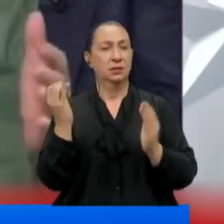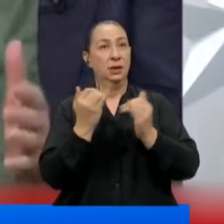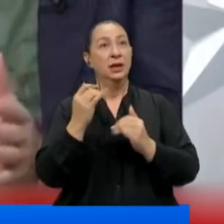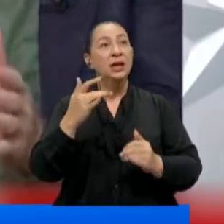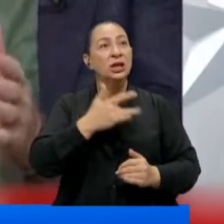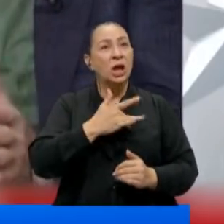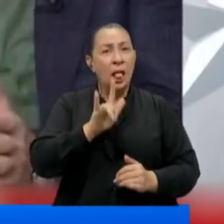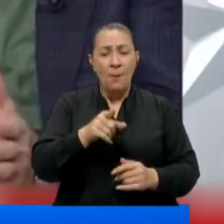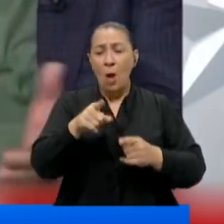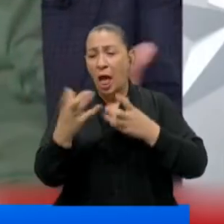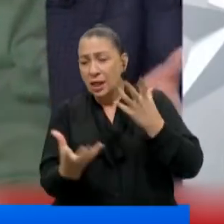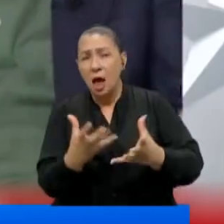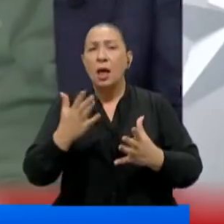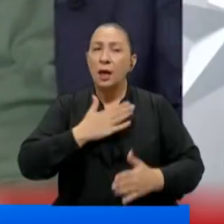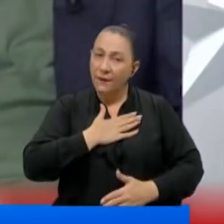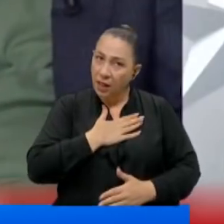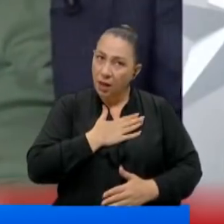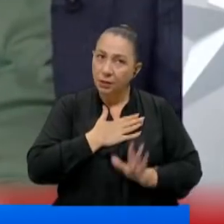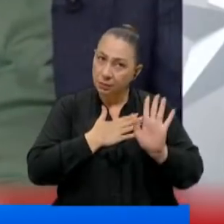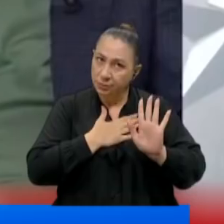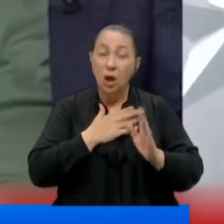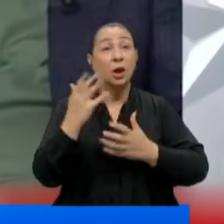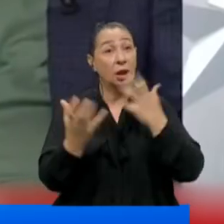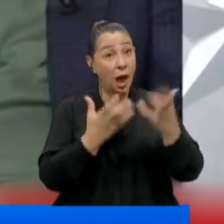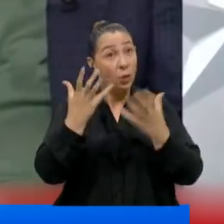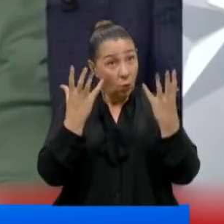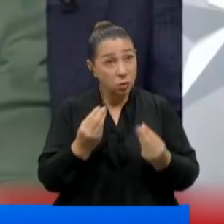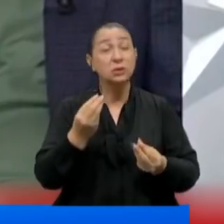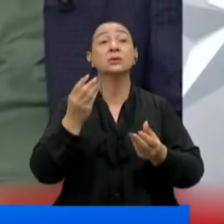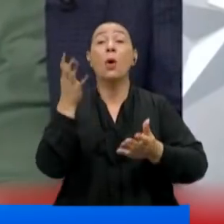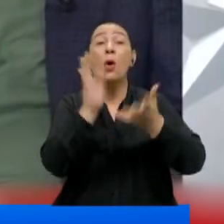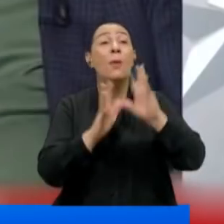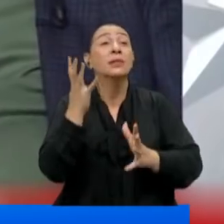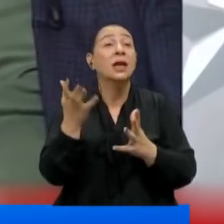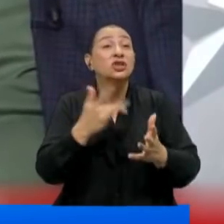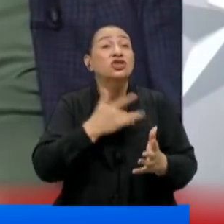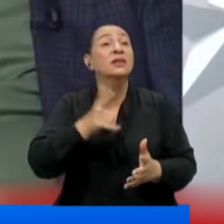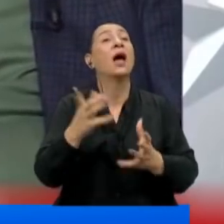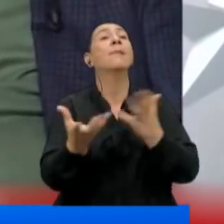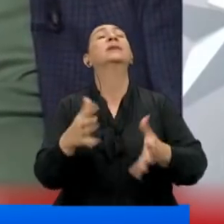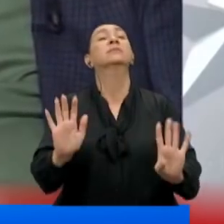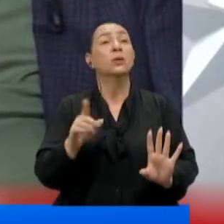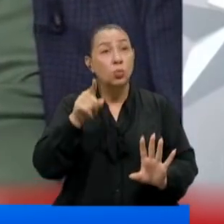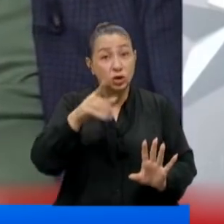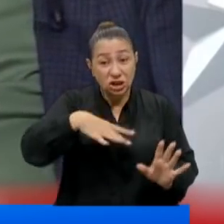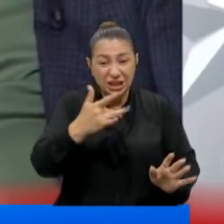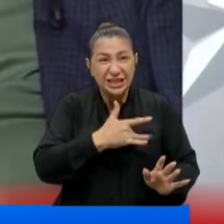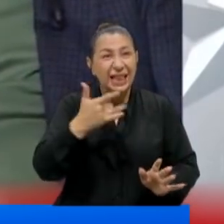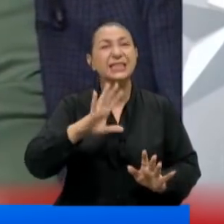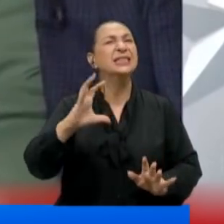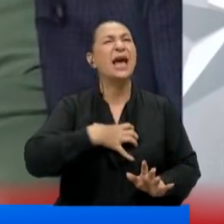Canlılar şöyle yandı, böyle yandı. Eyvallah. Ya yangın olur da ormanda canlılar yanmaz mı? Bütün bu canlıların